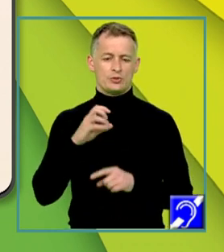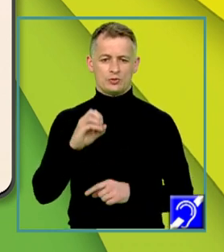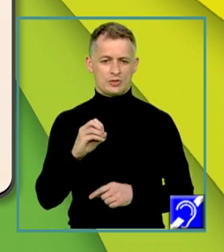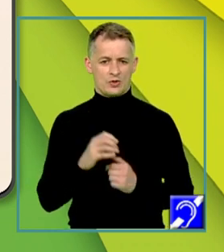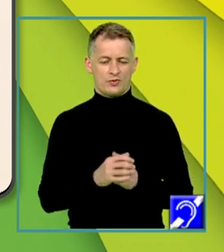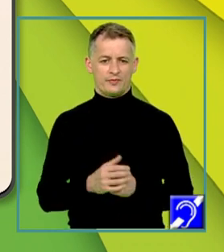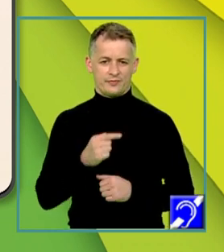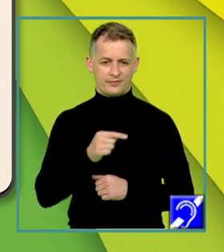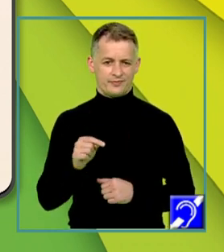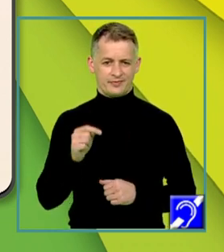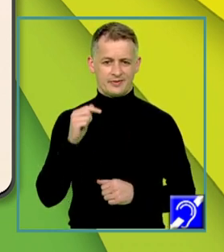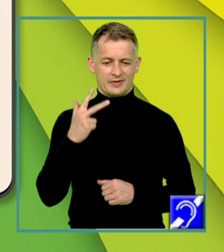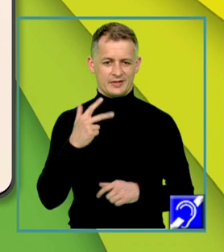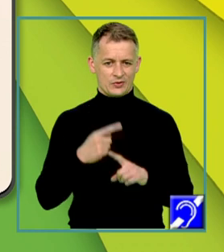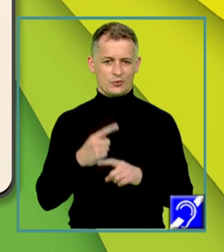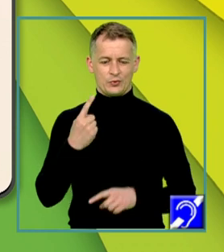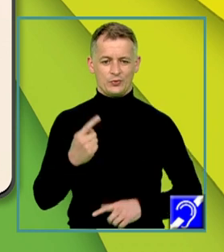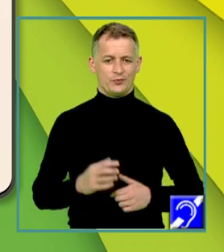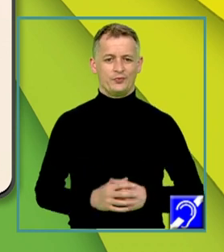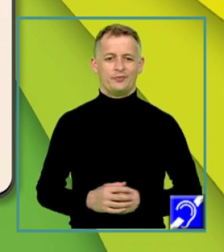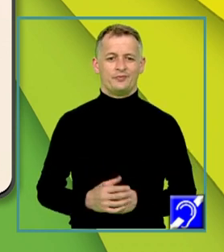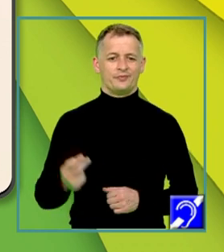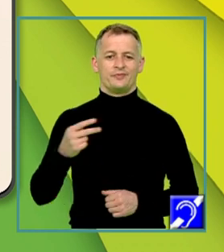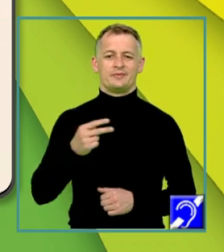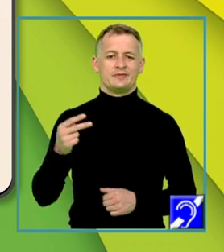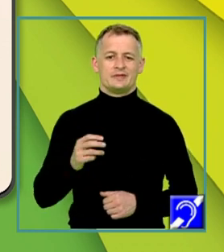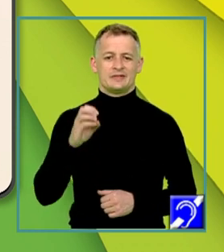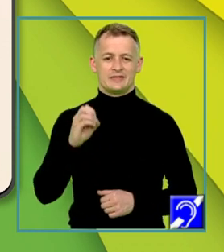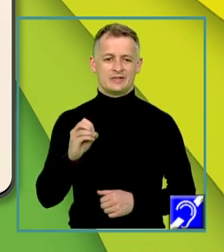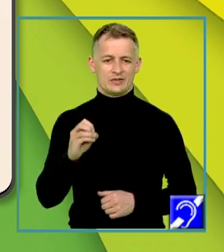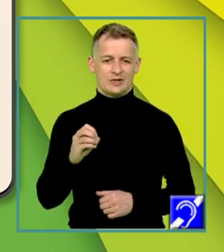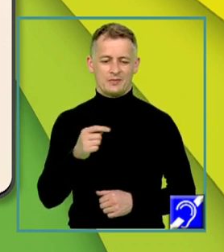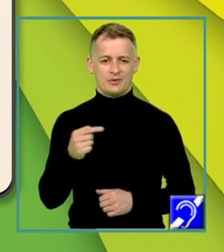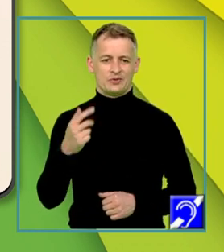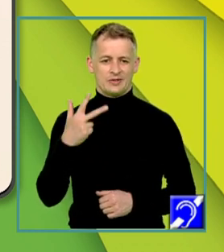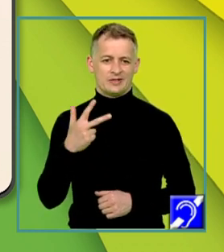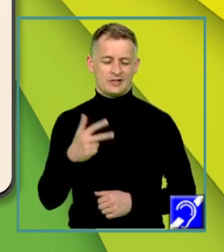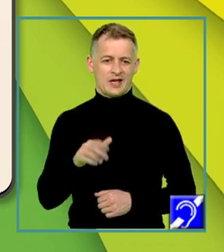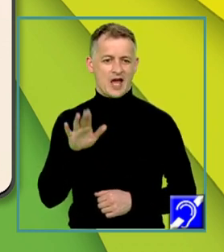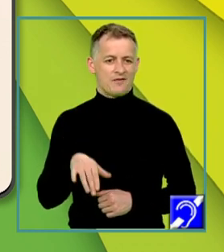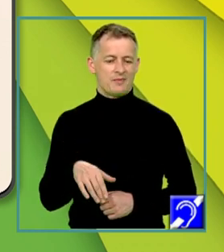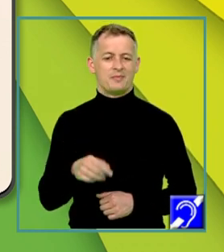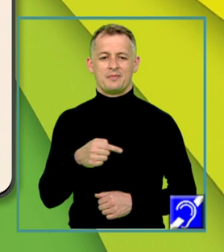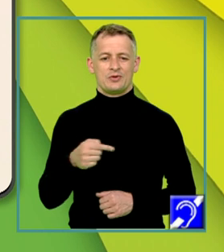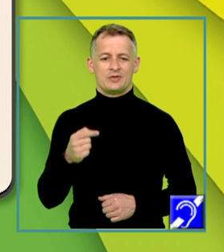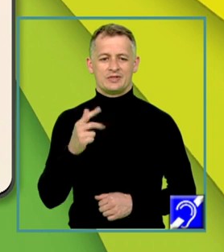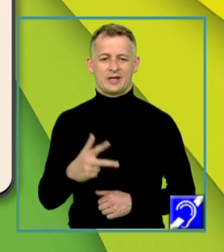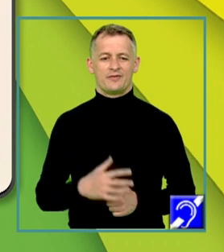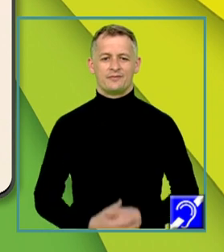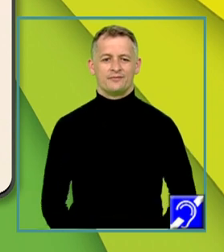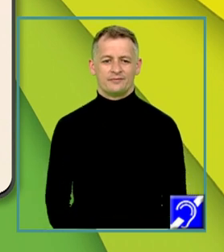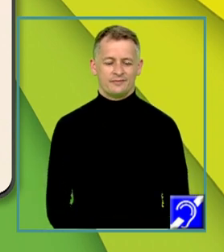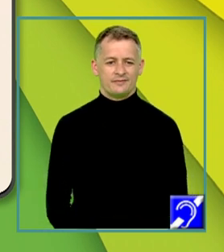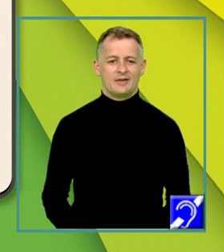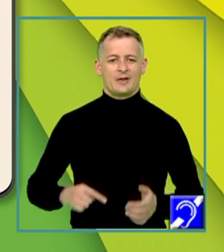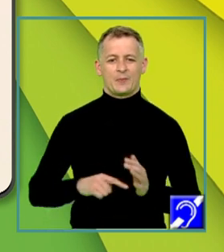0, minus 3 în mulții cu 1, egal cu 0, minus 3, egal cu minus 3. La